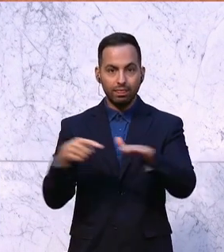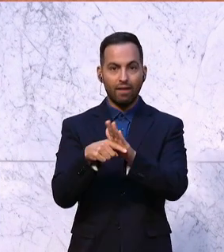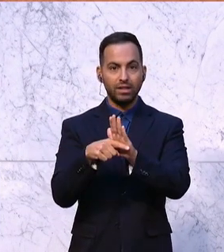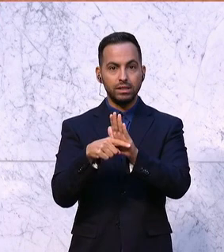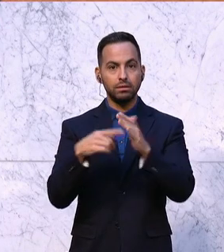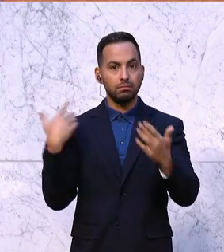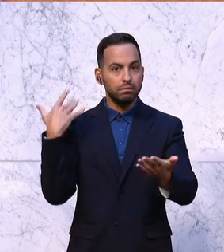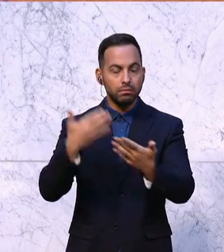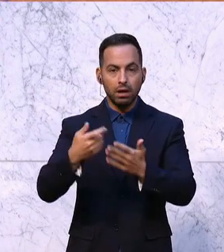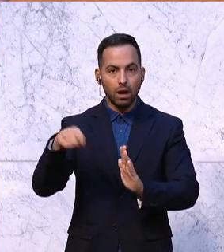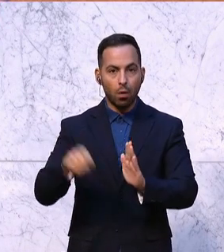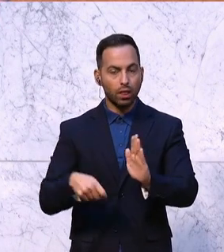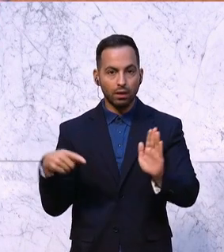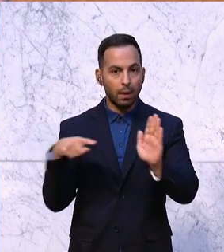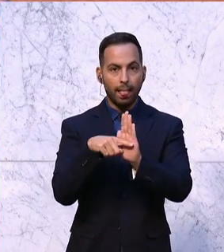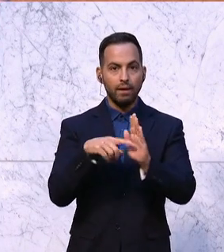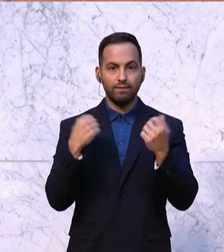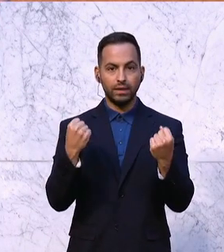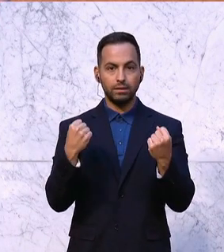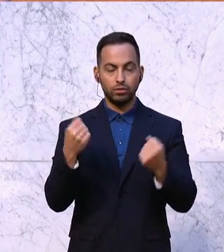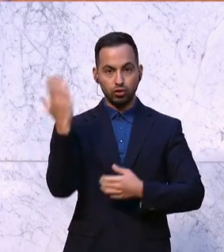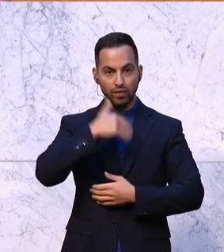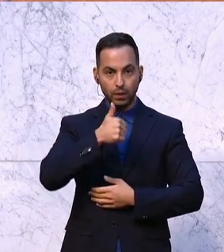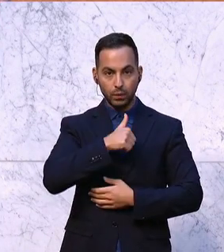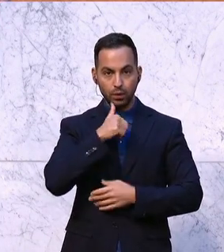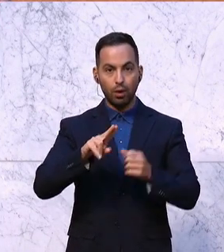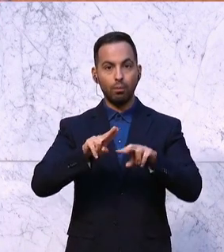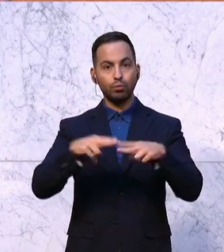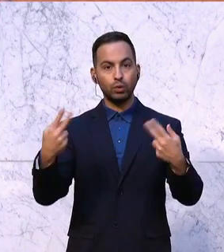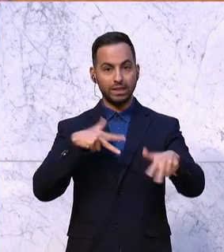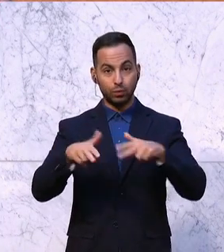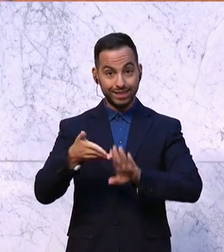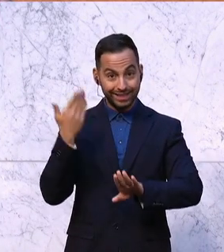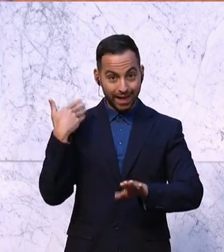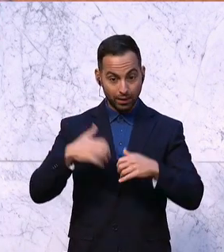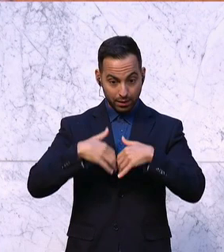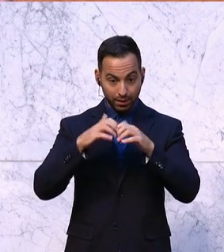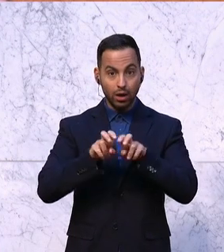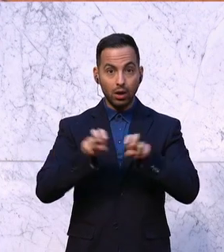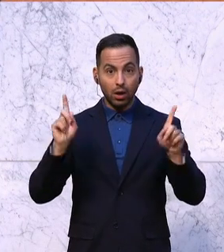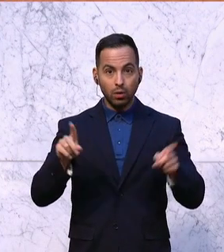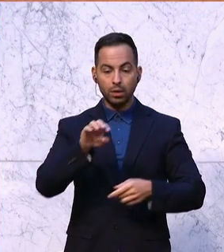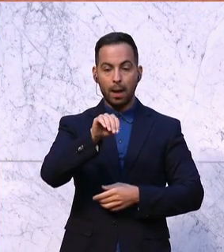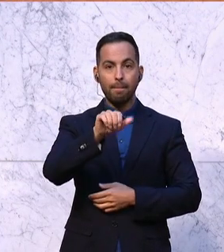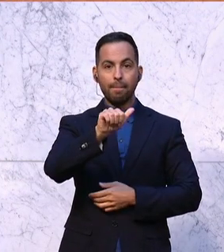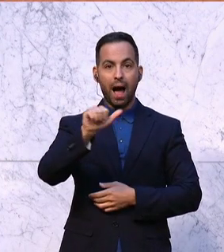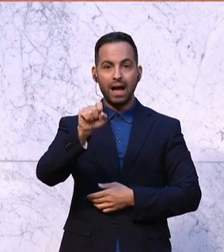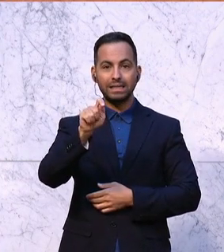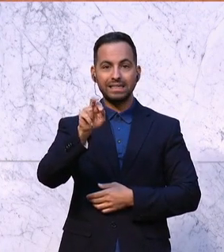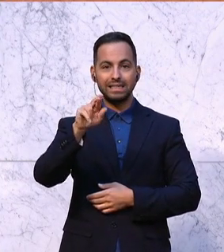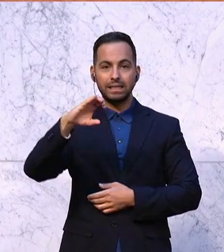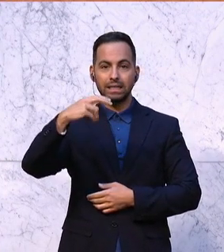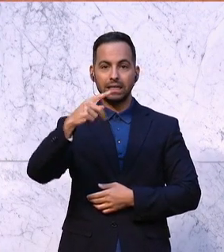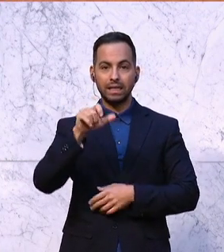erwirtschaften. Seitdem es diese schwarz-grüne Bundesregierung gibt, wurden die Maastricht-Kriterien noch nie eingehalten